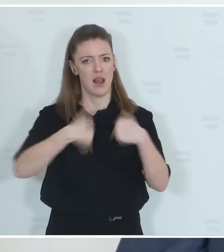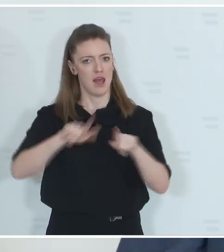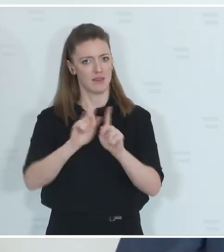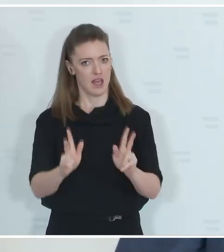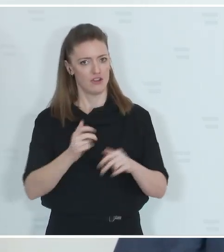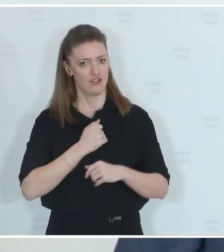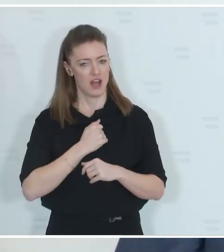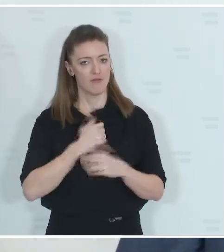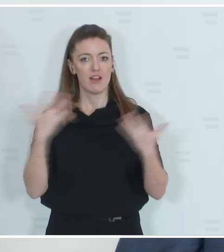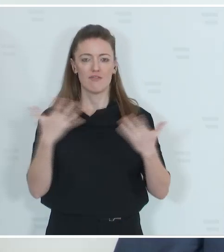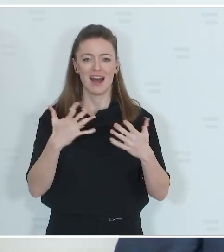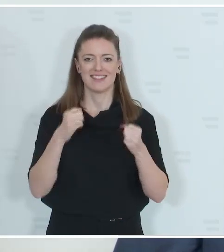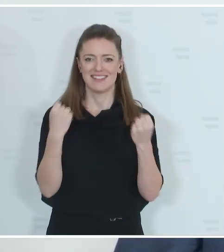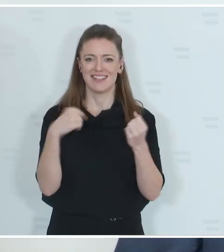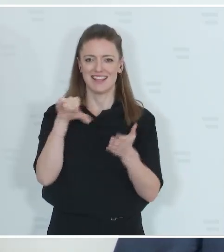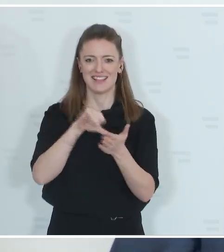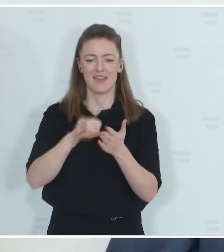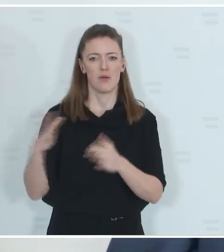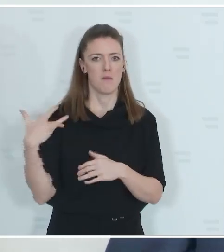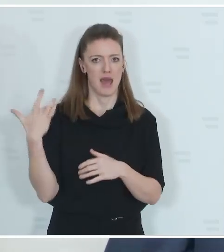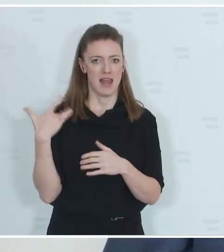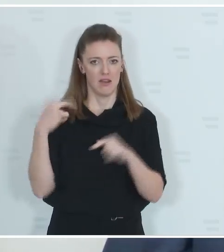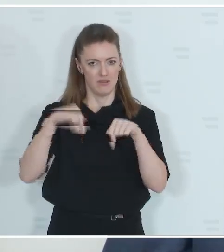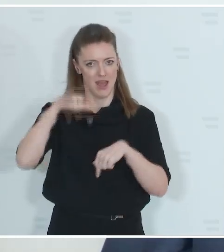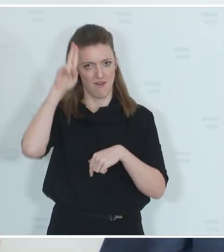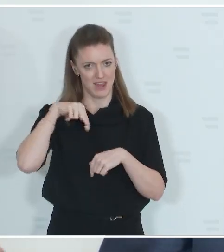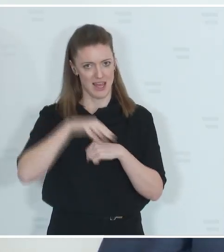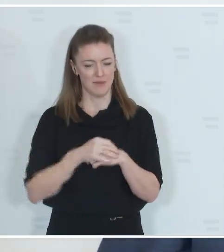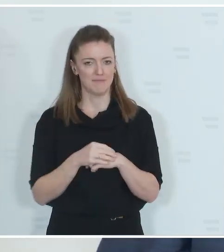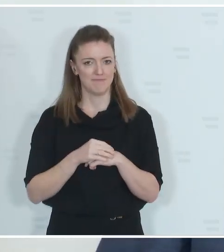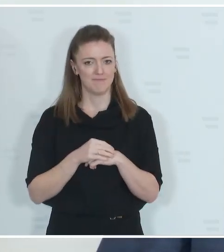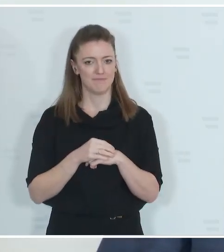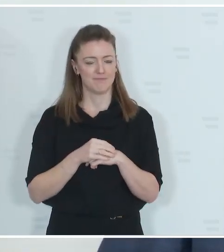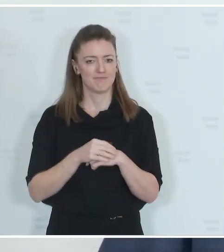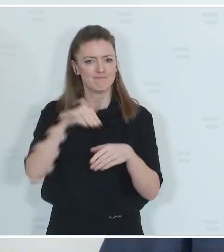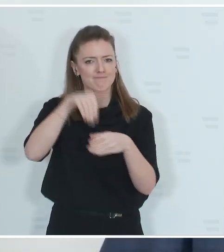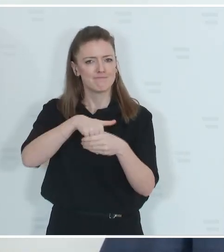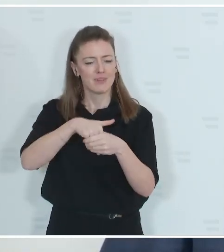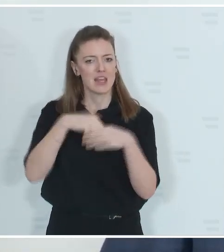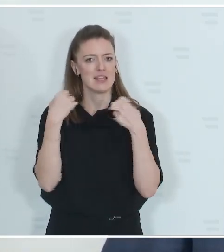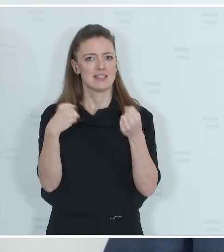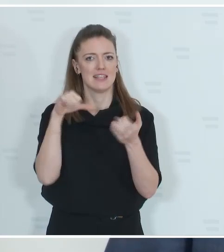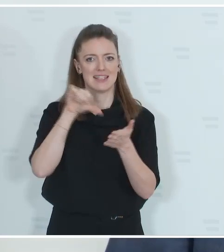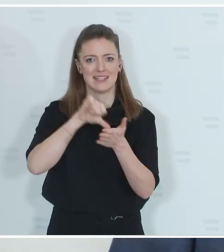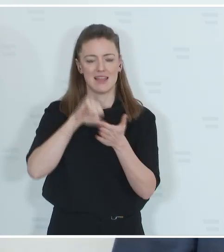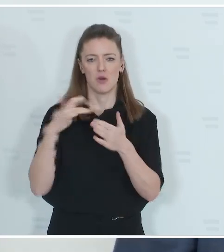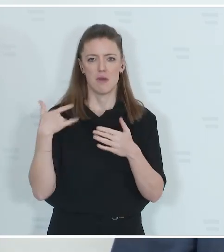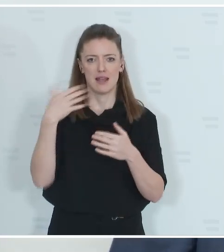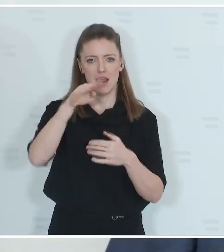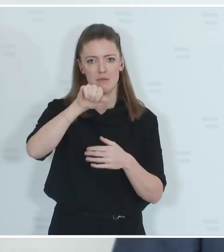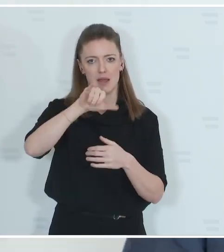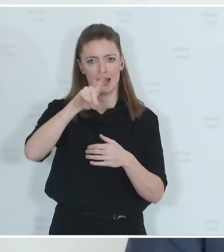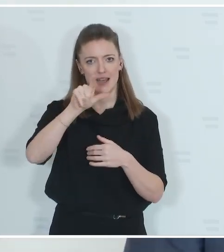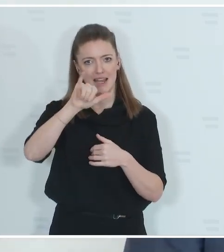dem Sicherheitszentrum Meidling in Wien. In diesem Sicherheitszentrum Meidling werden